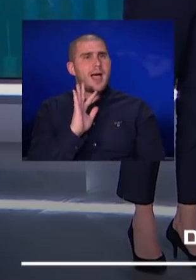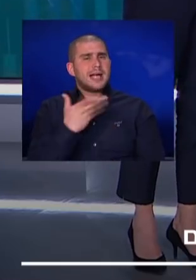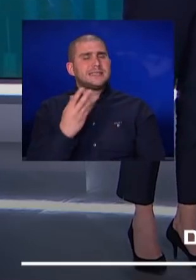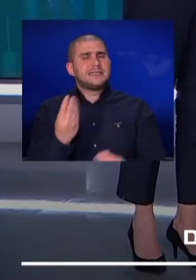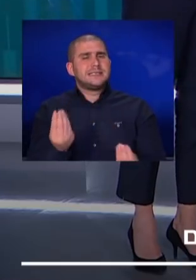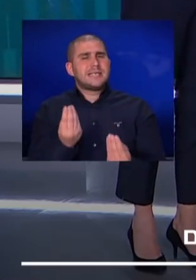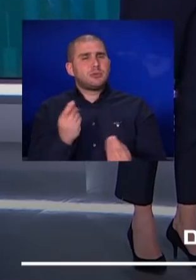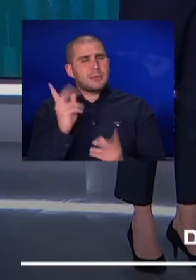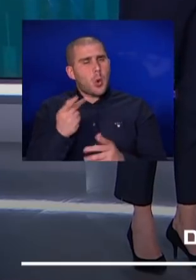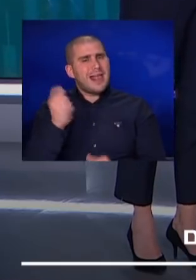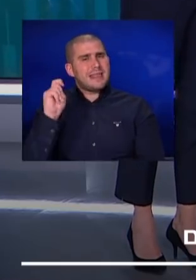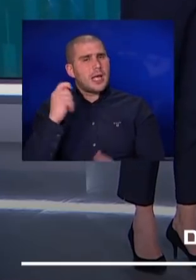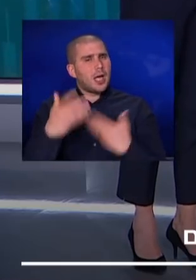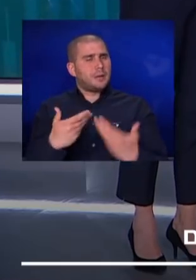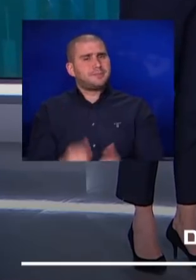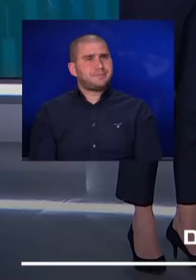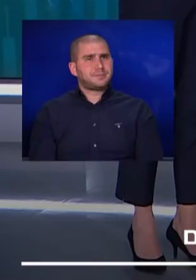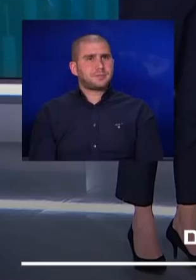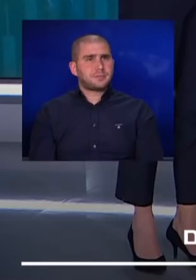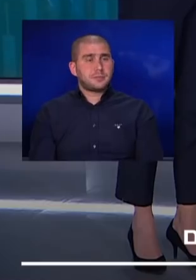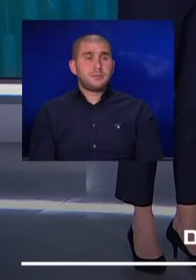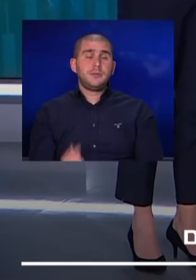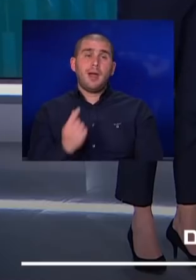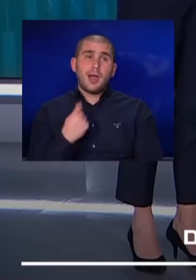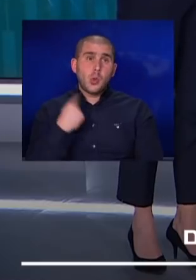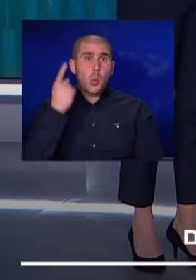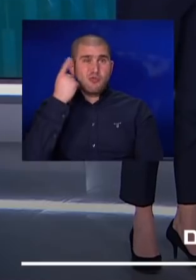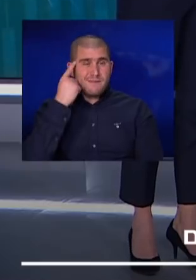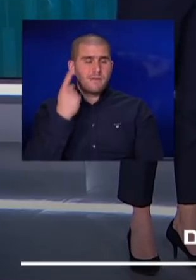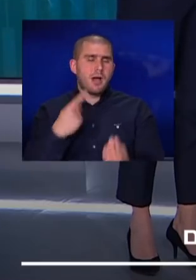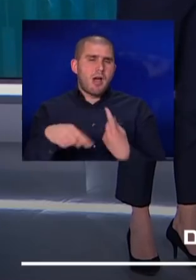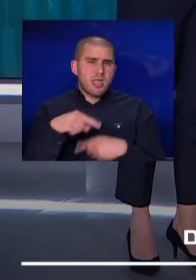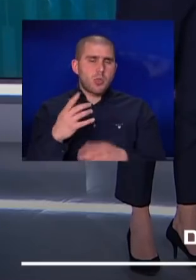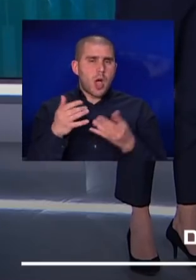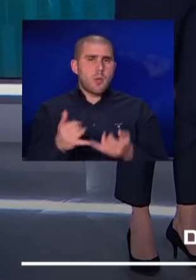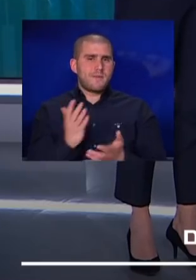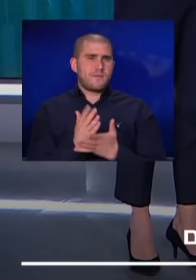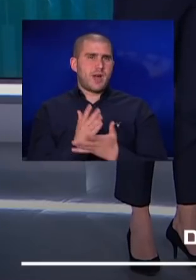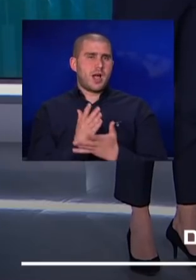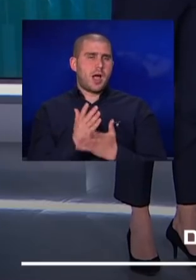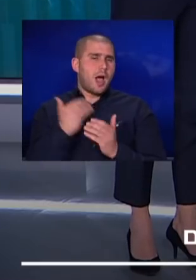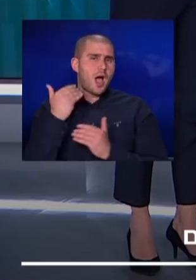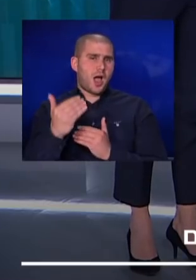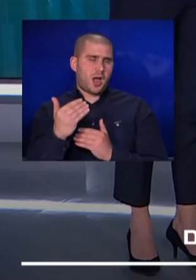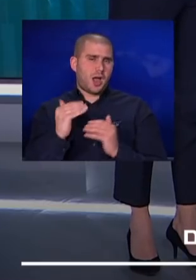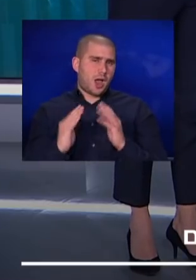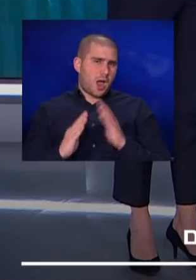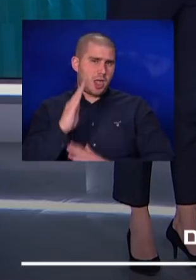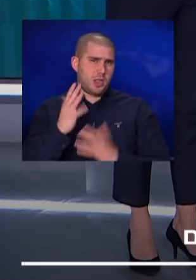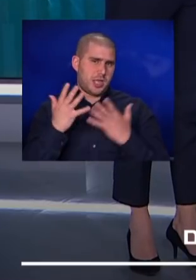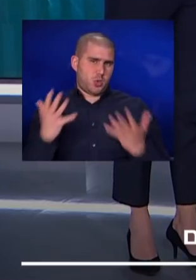שלך עלול להתייקר אני חושב שאנחנו היום כבר אחרי הגל הגדול